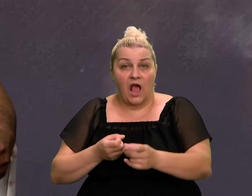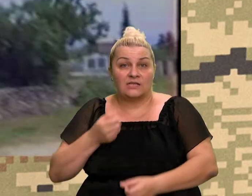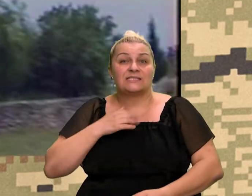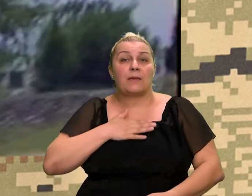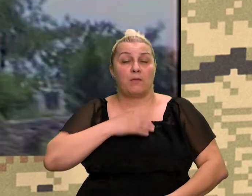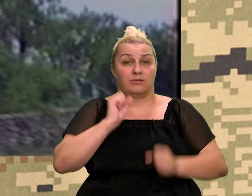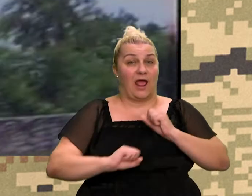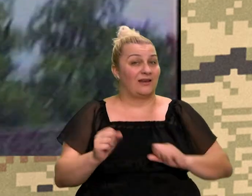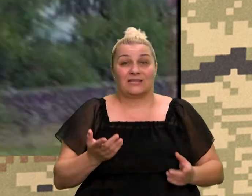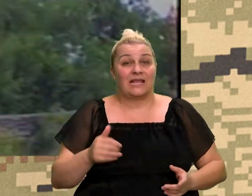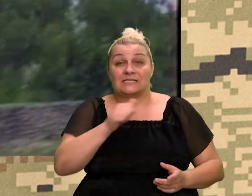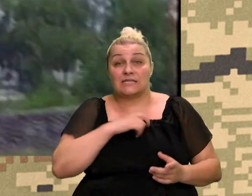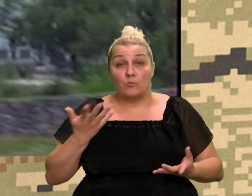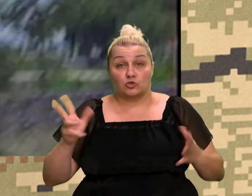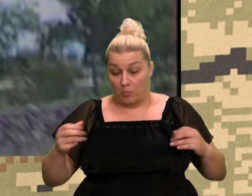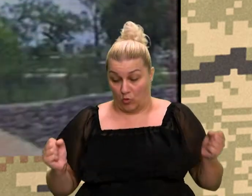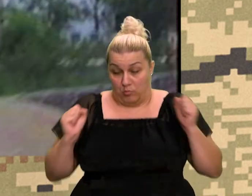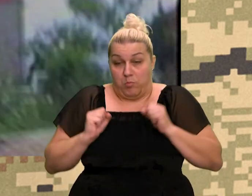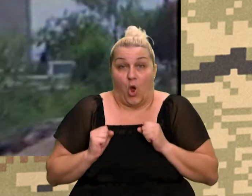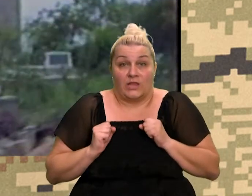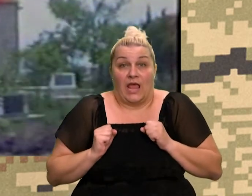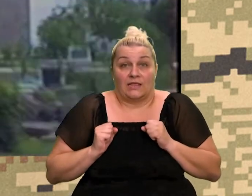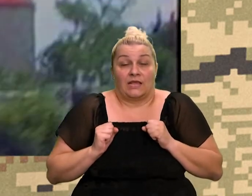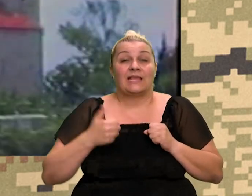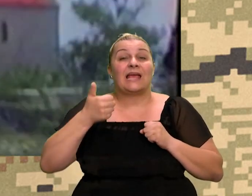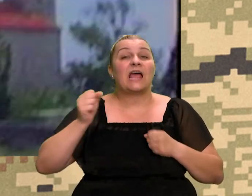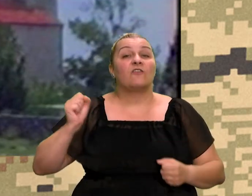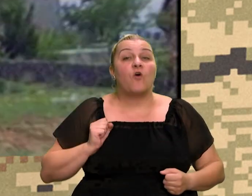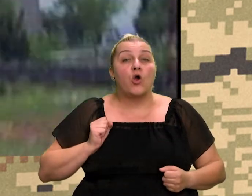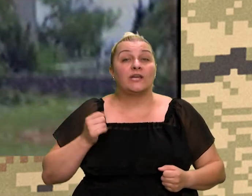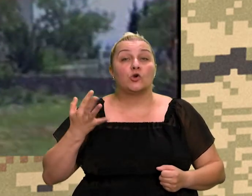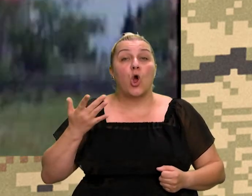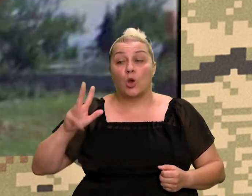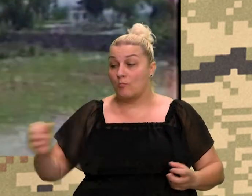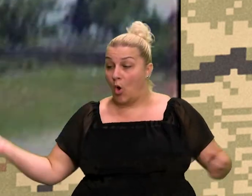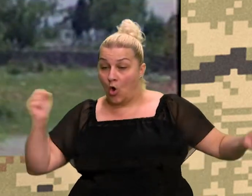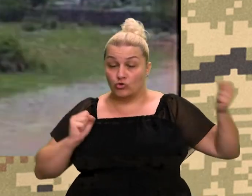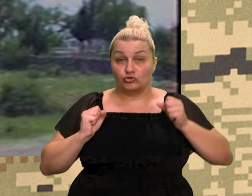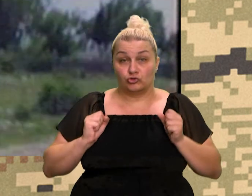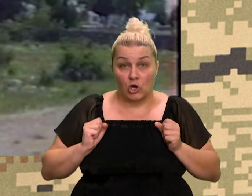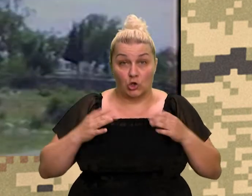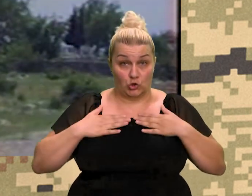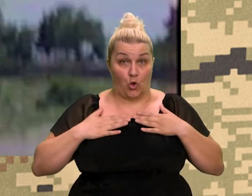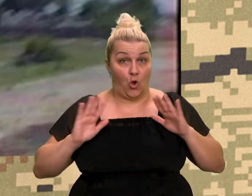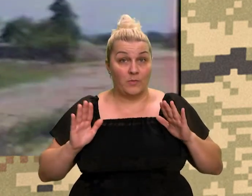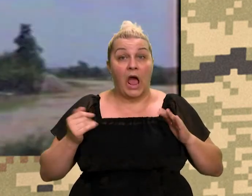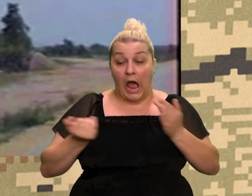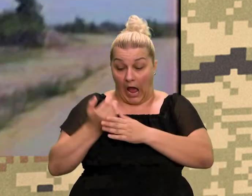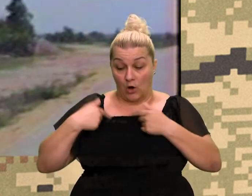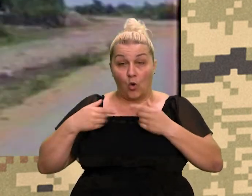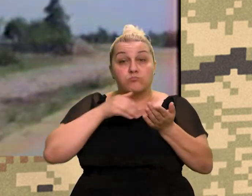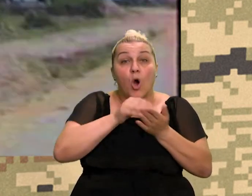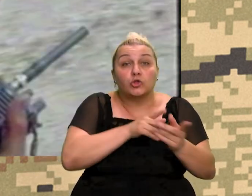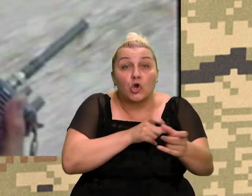ono što ste mogli poniti sa sobom. Znači, koliko je vojnik, jedan može poniti, to i to. Ako ste to krivo istrošili, nema vas nigdi.